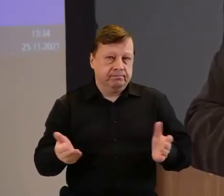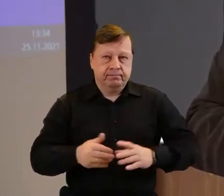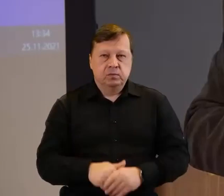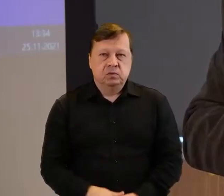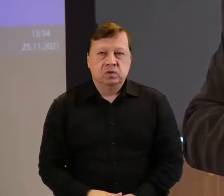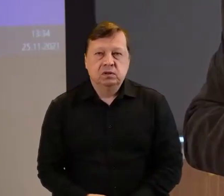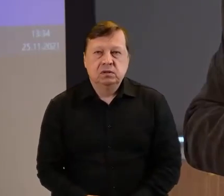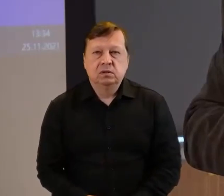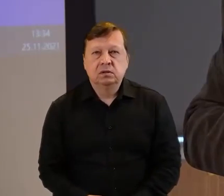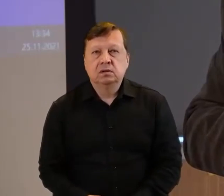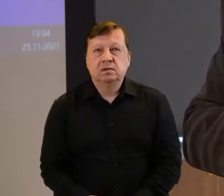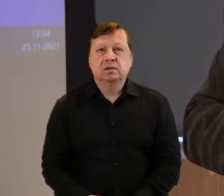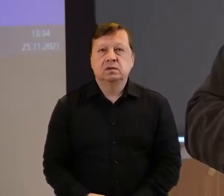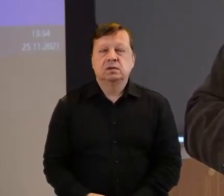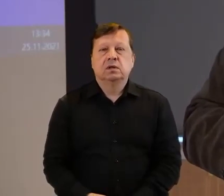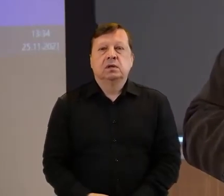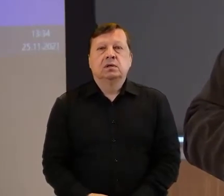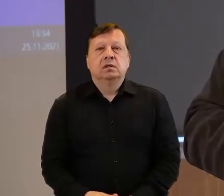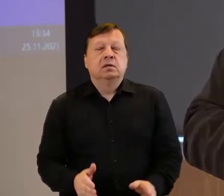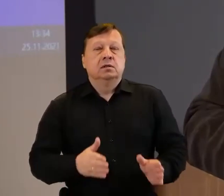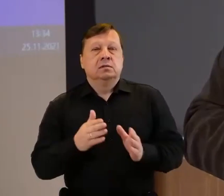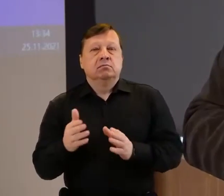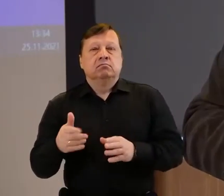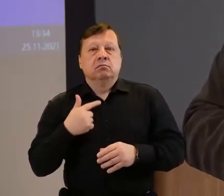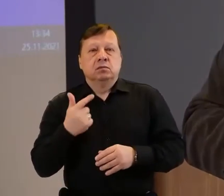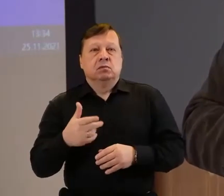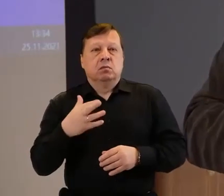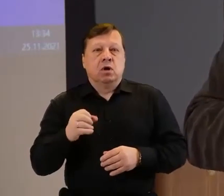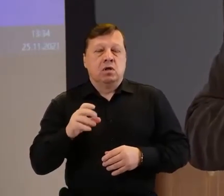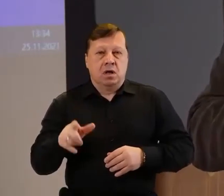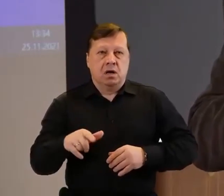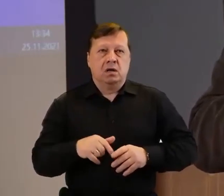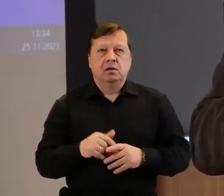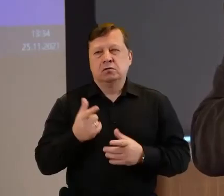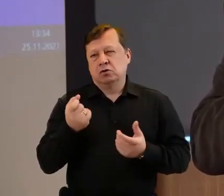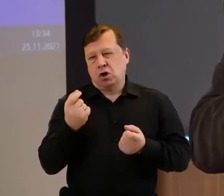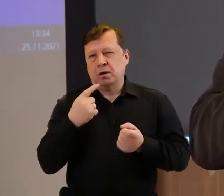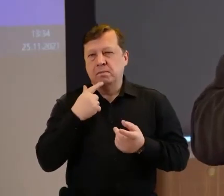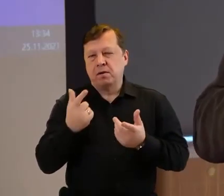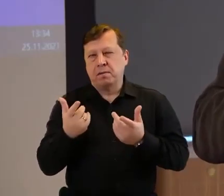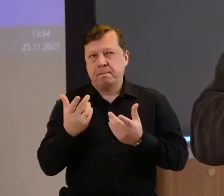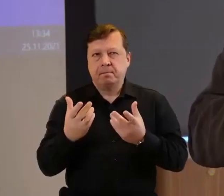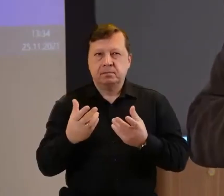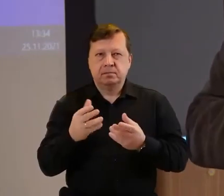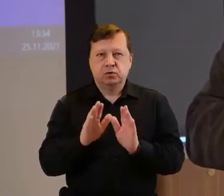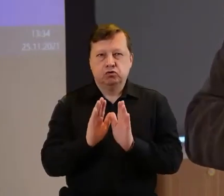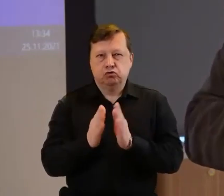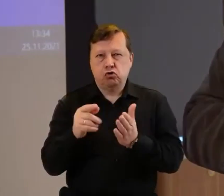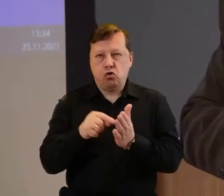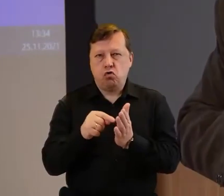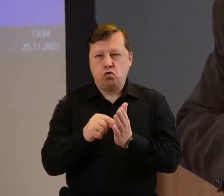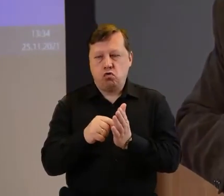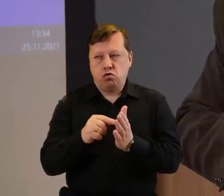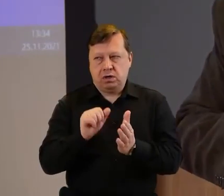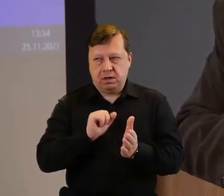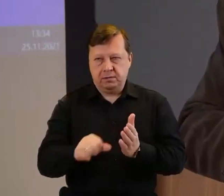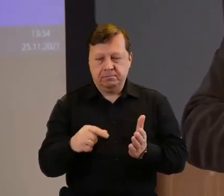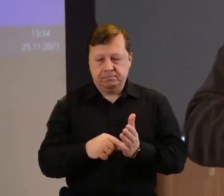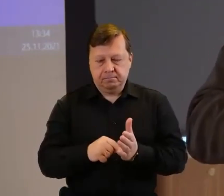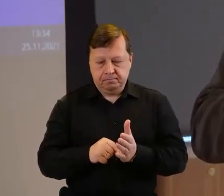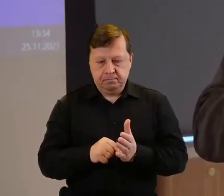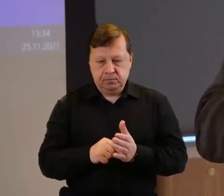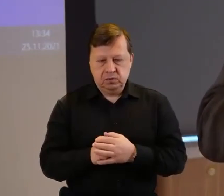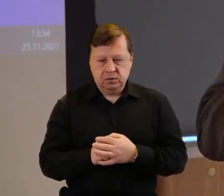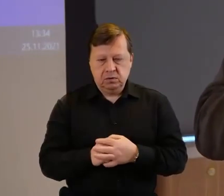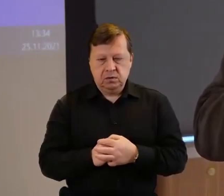w trochę takiej zabawnej formie próbowałem opisać w takiej książeczce, też tam jest do